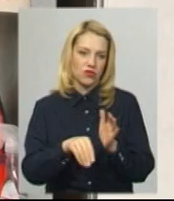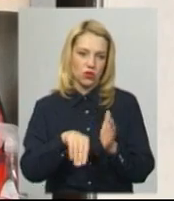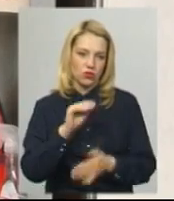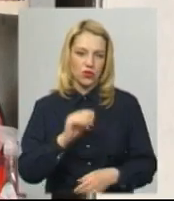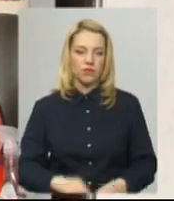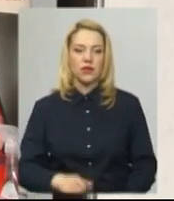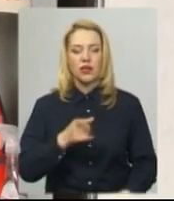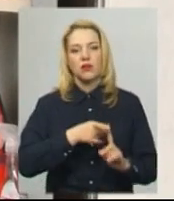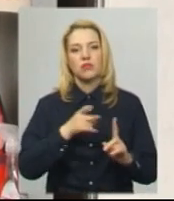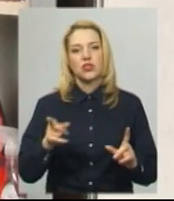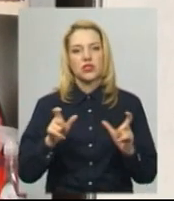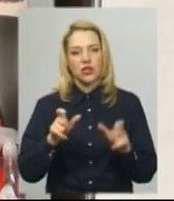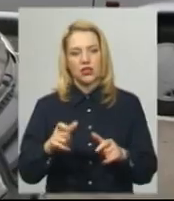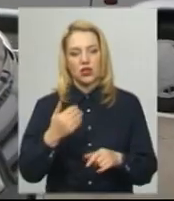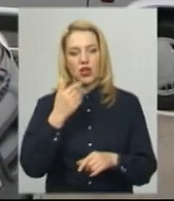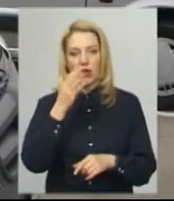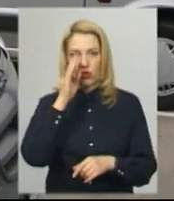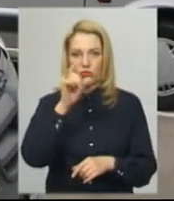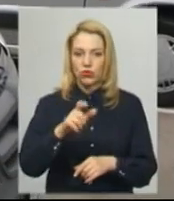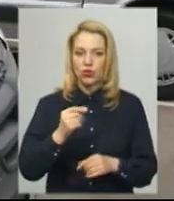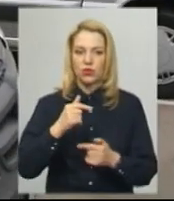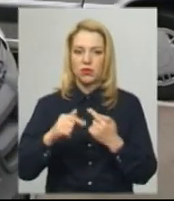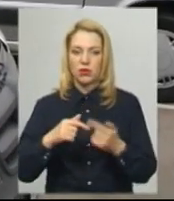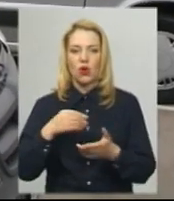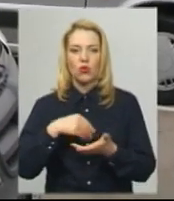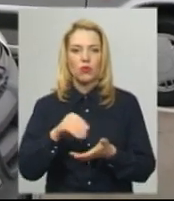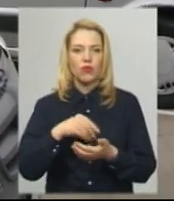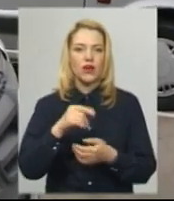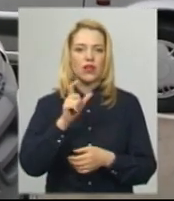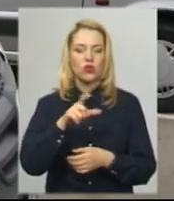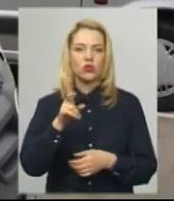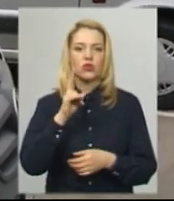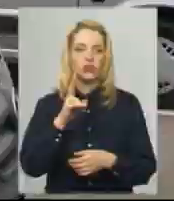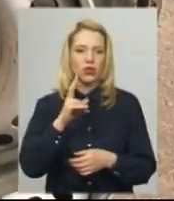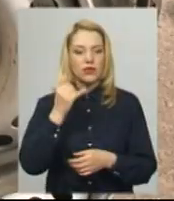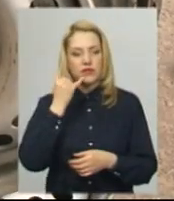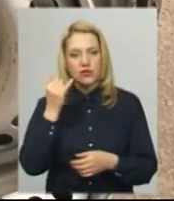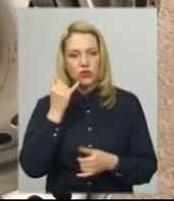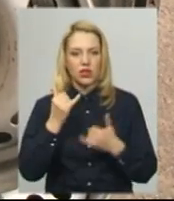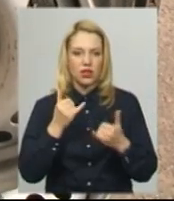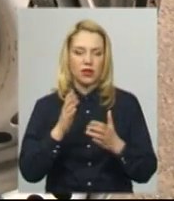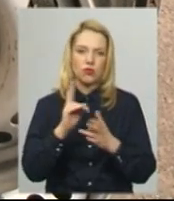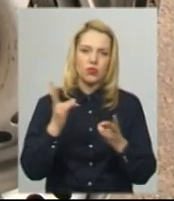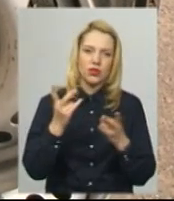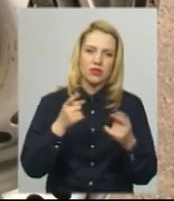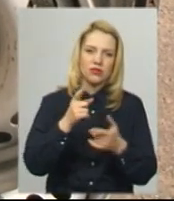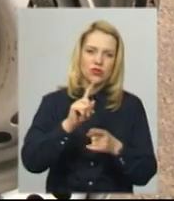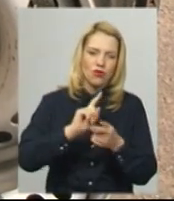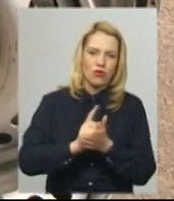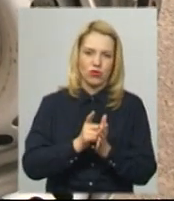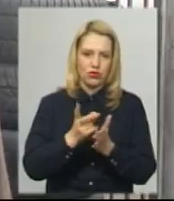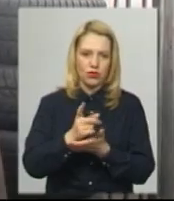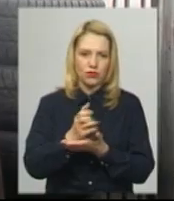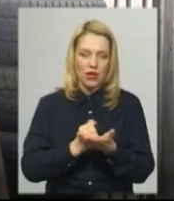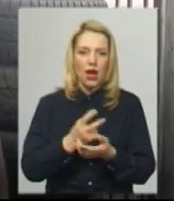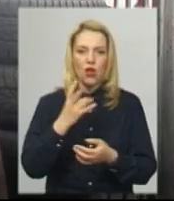Артема, під час карантину йому й іншим підприємцям телефонували покупці, яким терміново були потрібні запчастини. Ярослав Туз каже, доправити їх у райони області